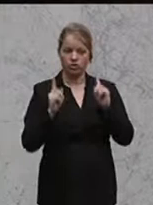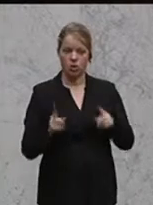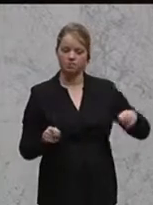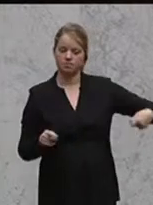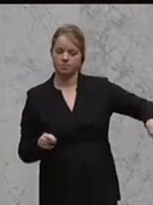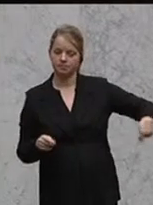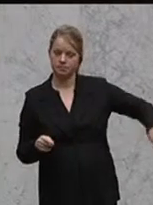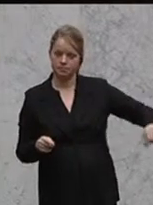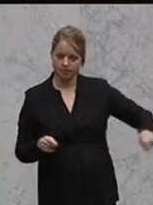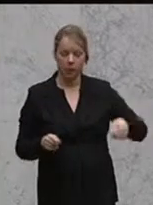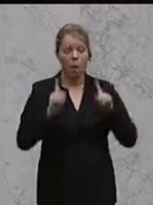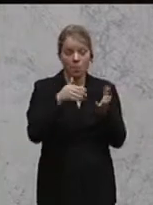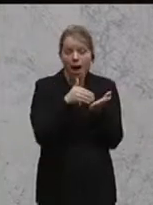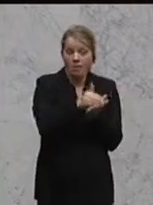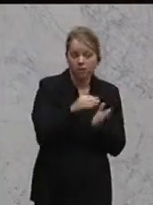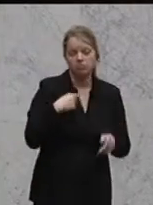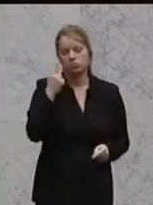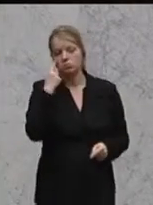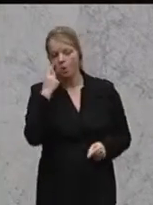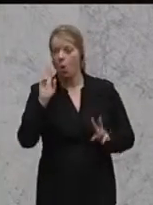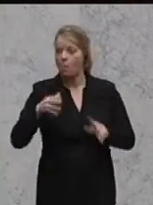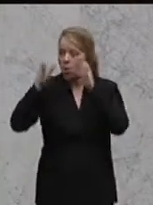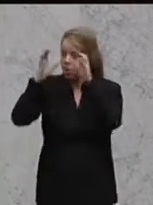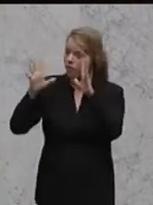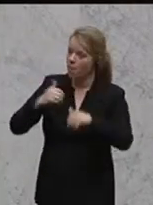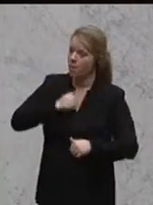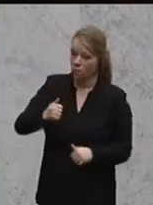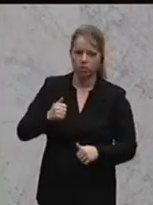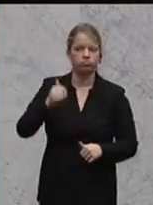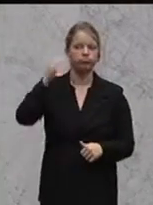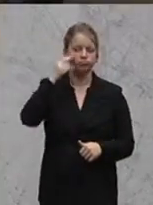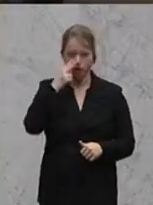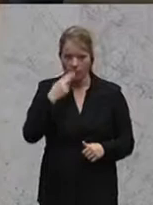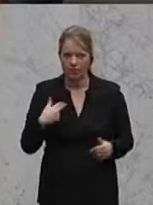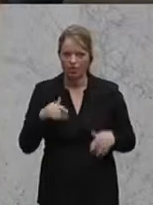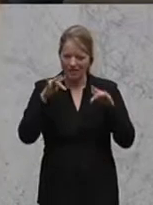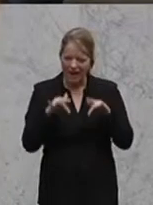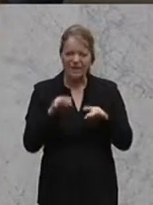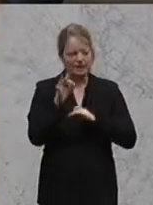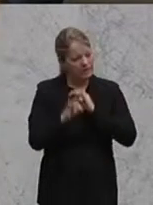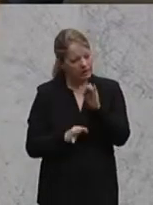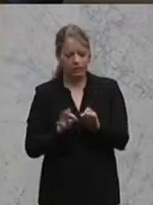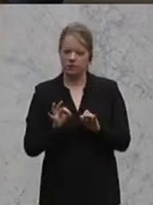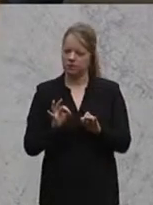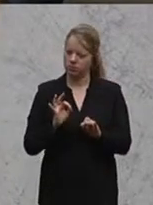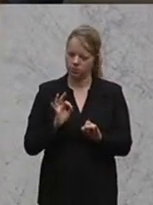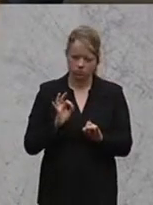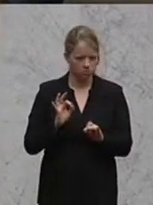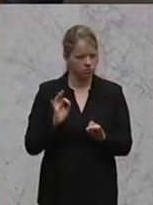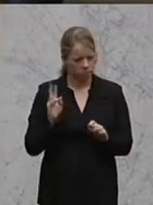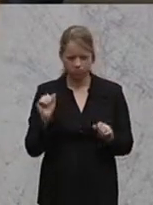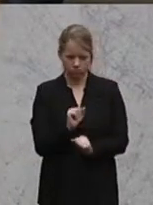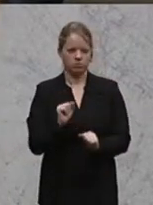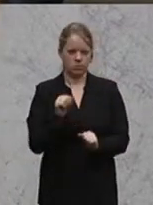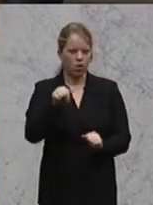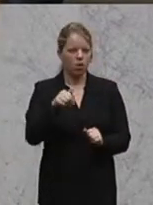ableinen, ist es halt ein Pech. Aber das schau ich mir an, wo dann der Mutter ÖVP ist. Und das ist eine ganz perfide Taktik. Und da müssen Sie auch dagegen auftreten. Und